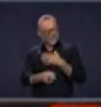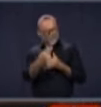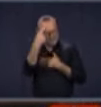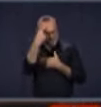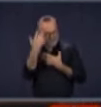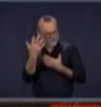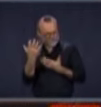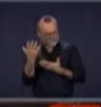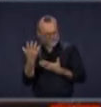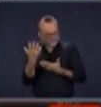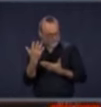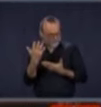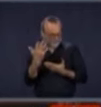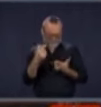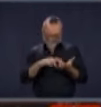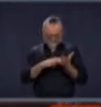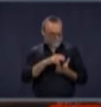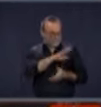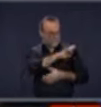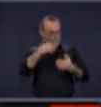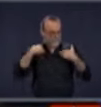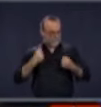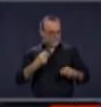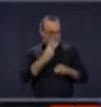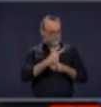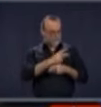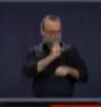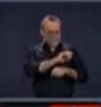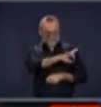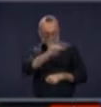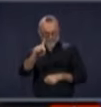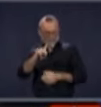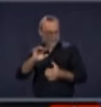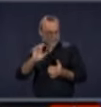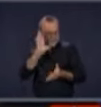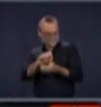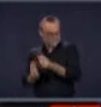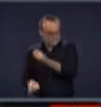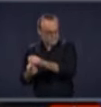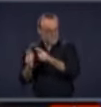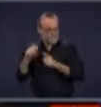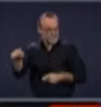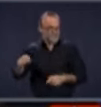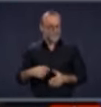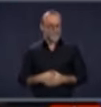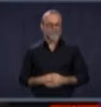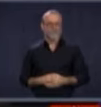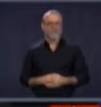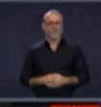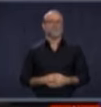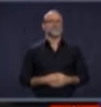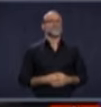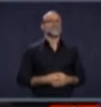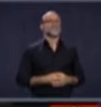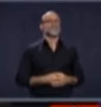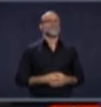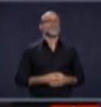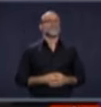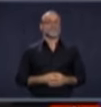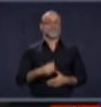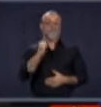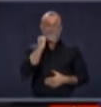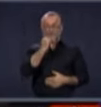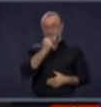pensez que ça peut avoir comme répercussion sur les personnes de la santé qui reviennent au travail? Bien, tous les jours, moi, j'essaie de